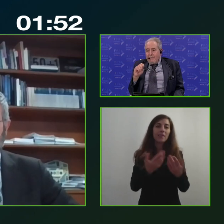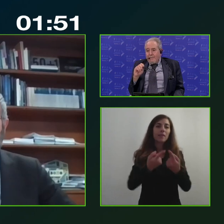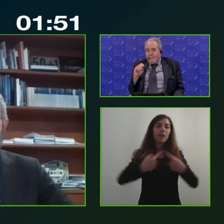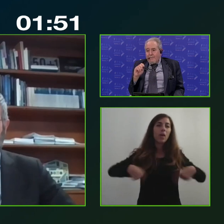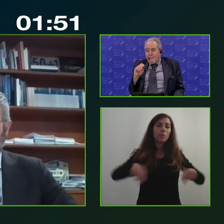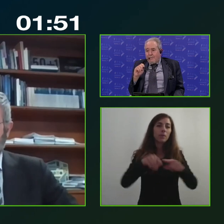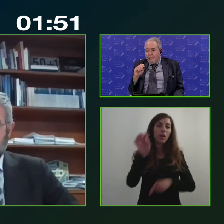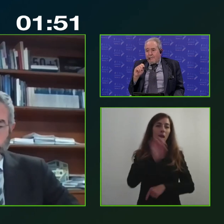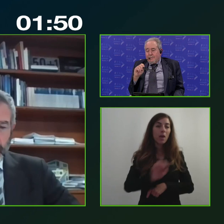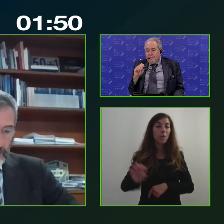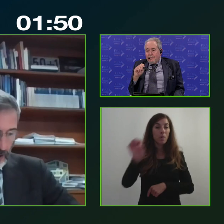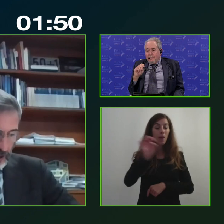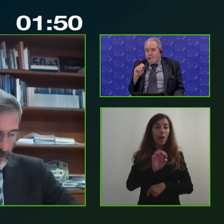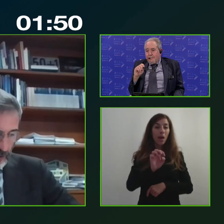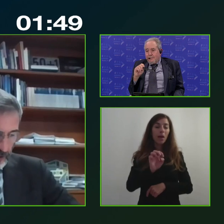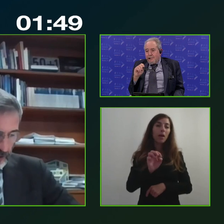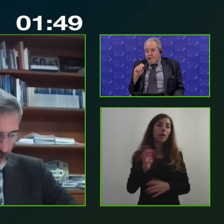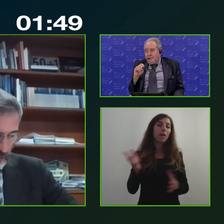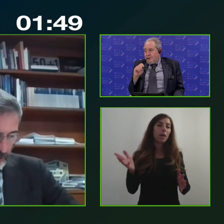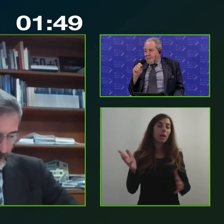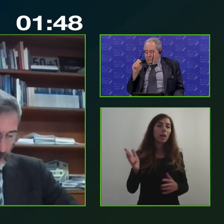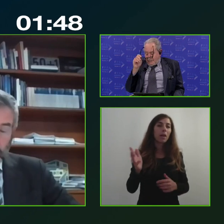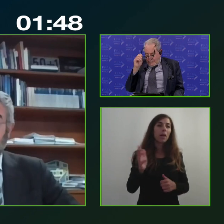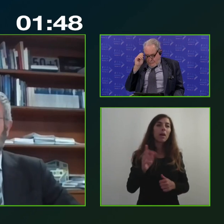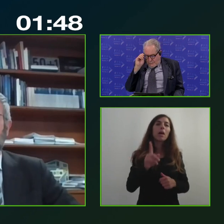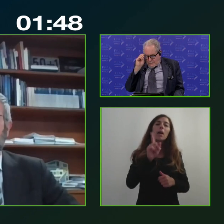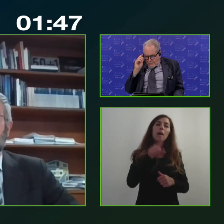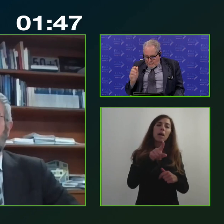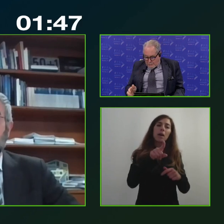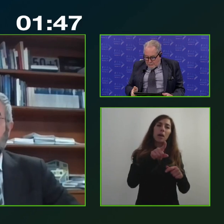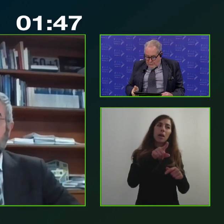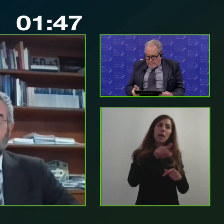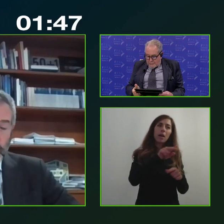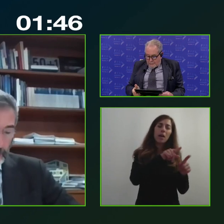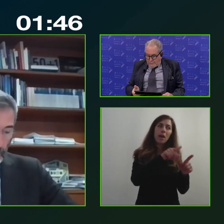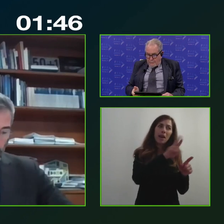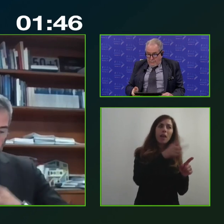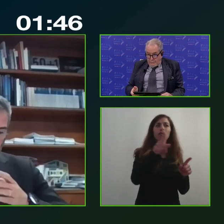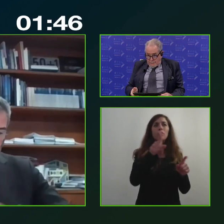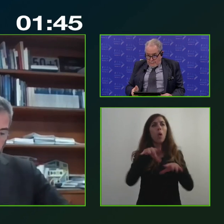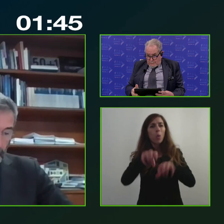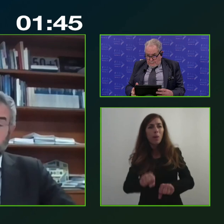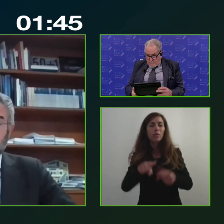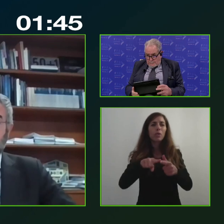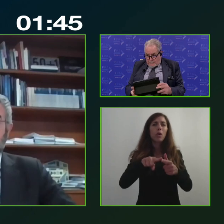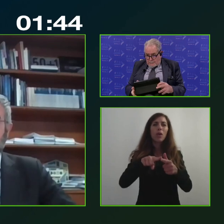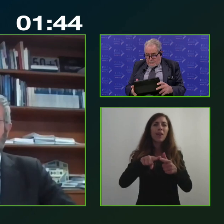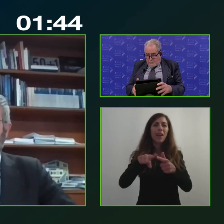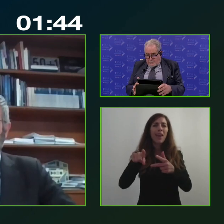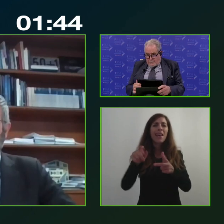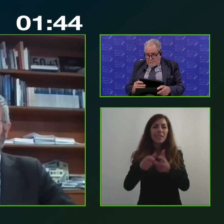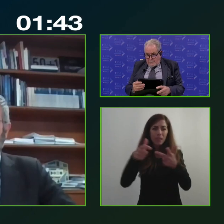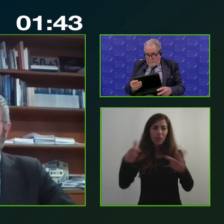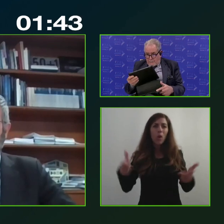intanto sia la DG Reggio che la DG Occupazione studiare sviluppo la regione